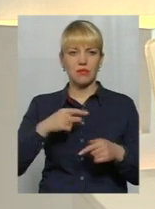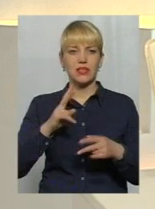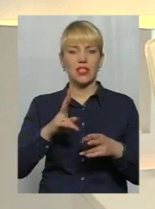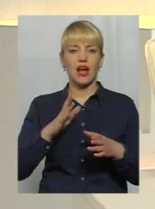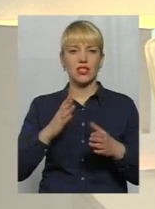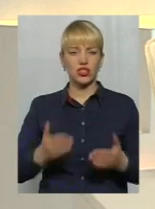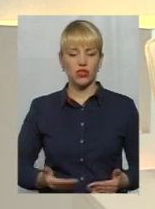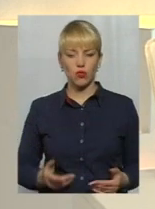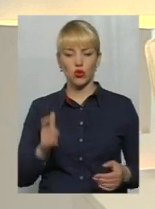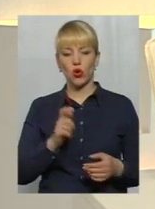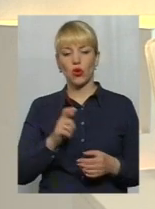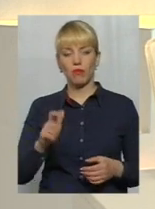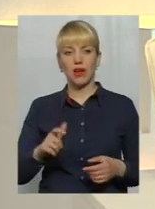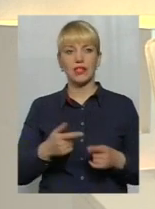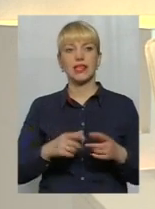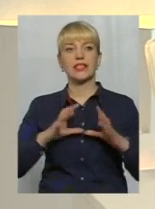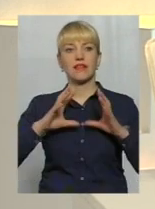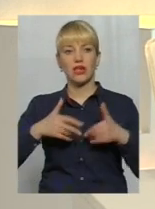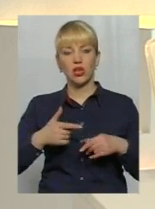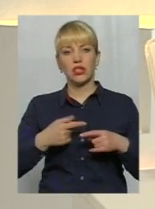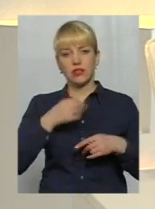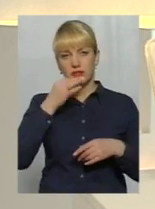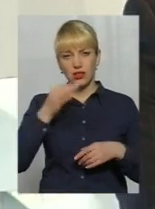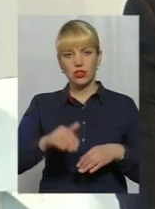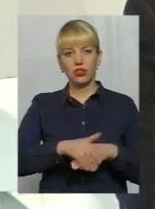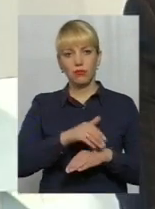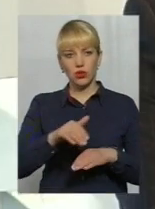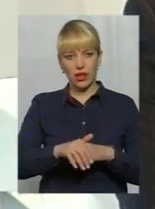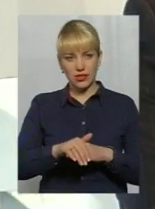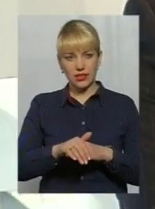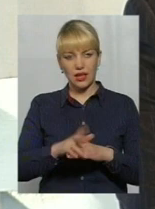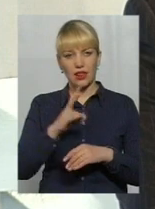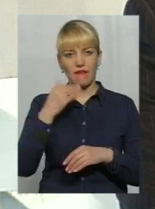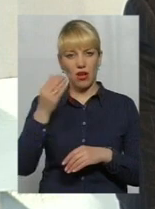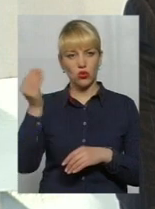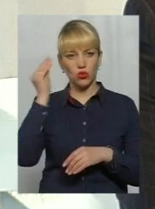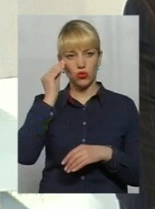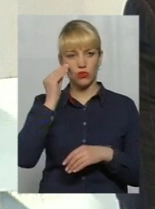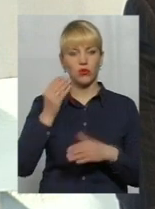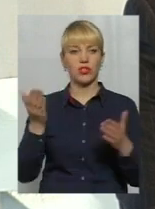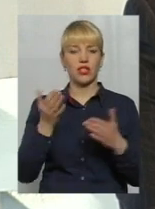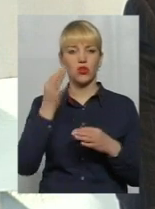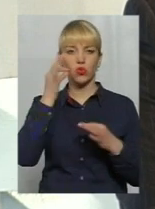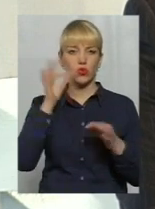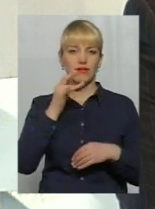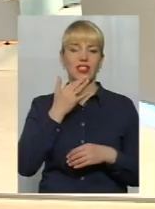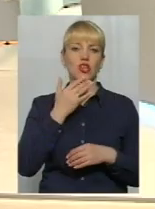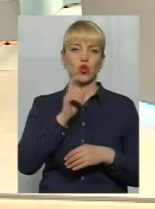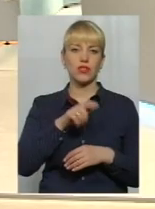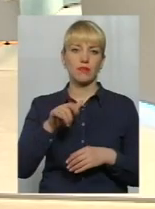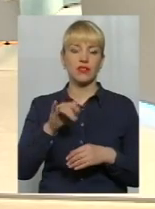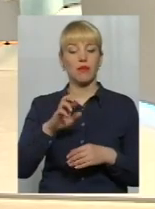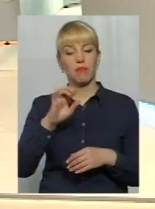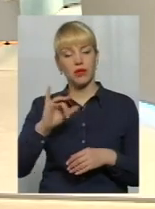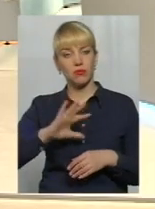громади світу. Скажіть, будь ласка, на вашу думку, який досвід іноземців варто було би